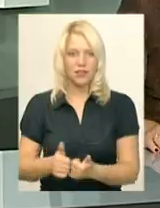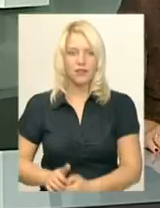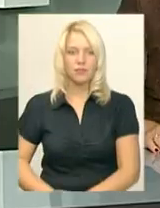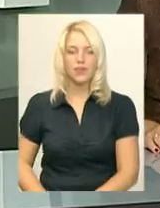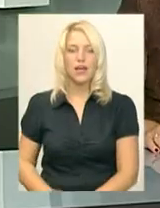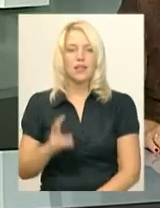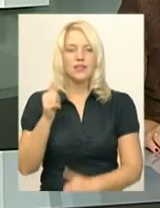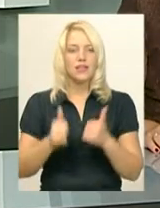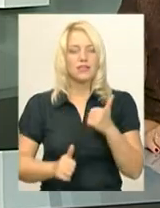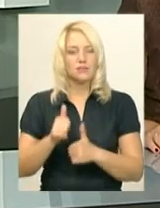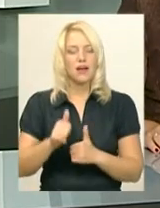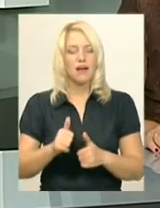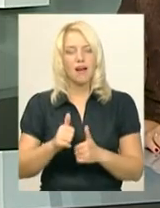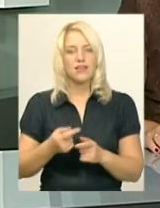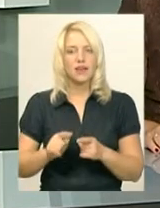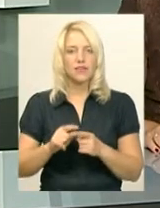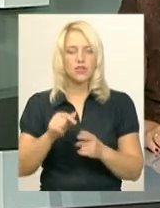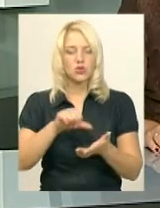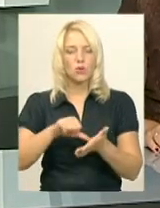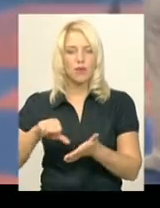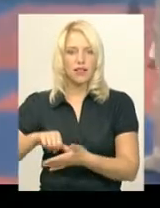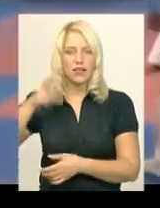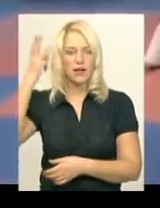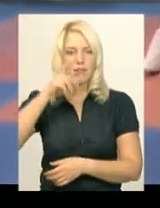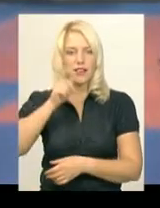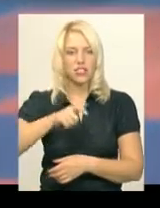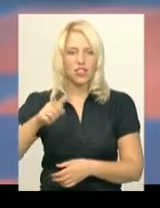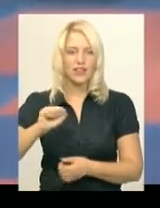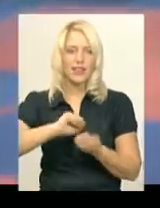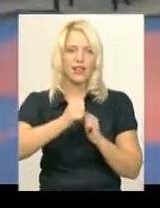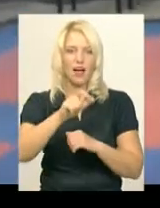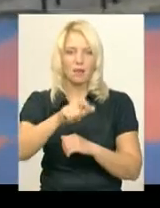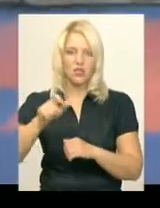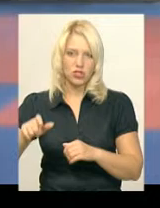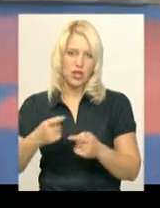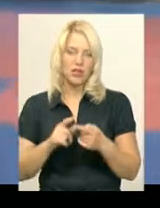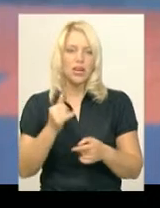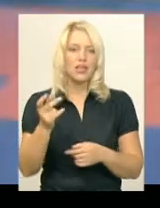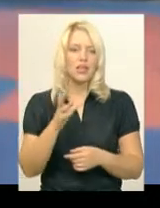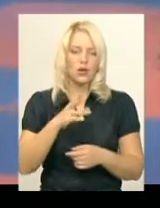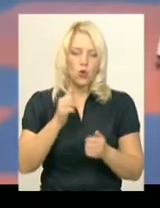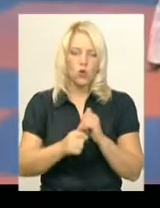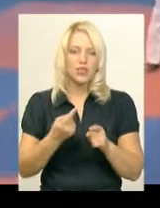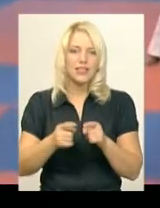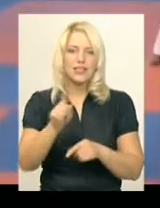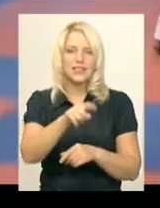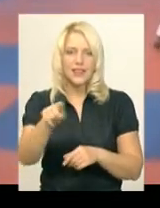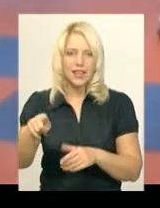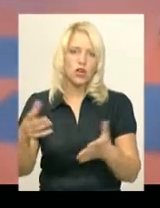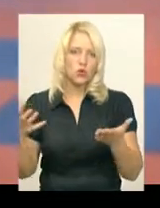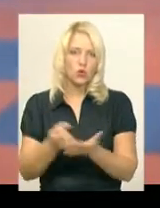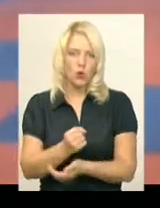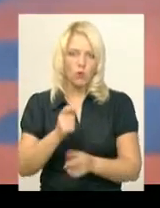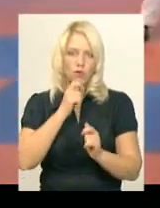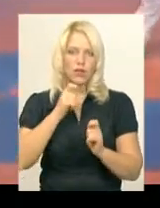На змаганнях, каже Сергій Пісоцький, виступали хмельничани і кам'янчани. Кожен із них здобув нагороду. Та тренер каже, на